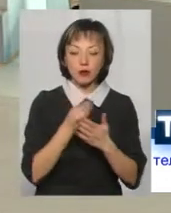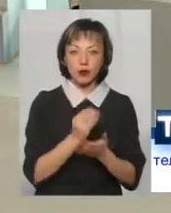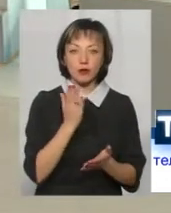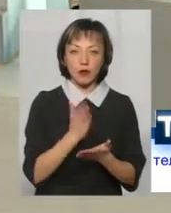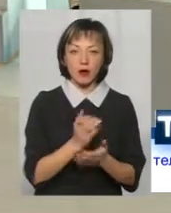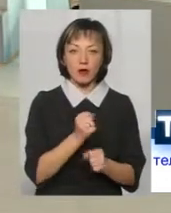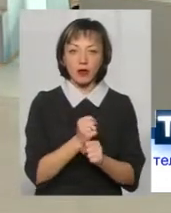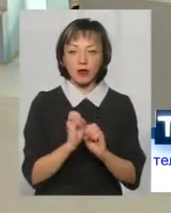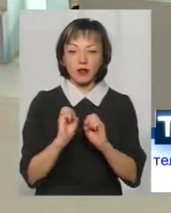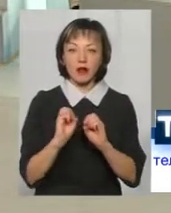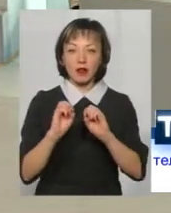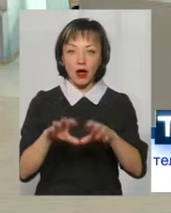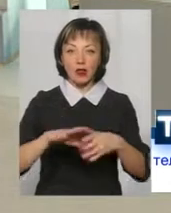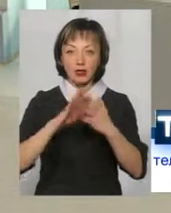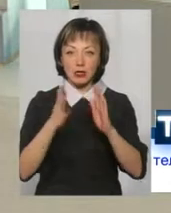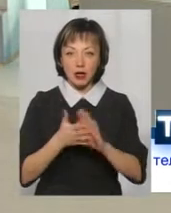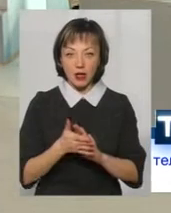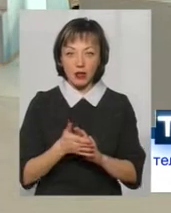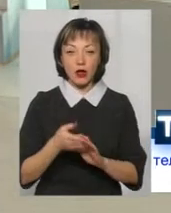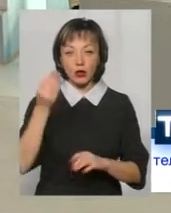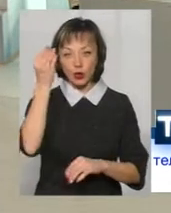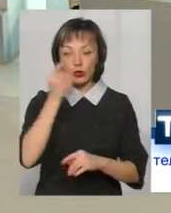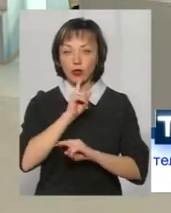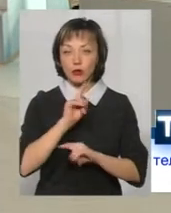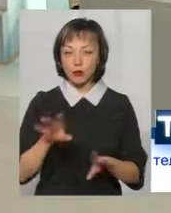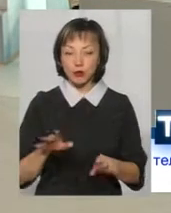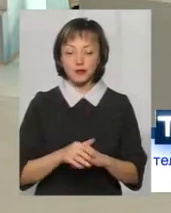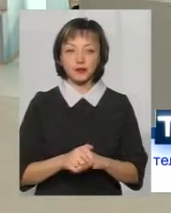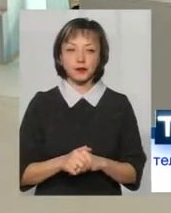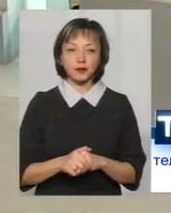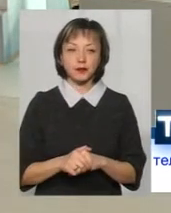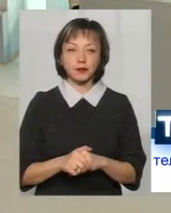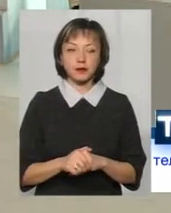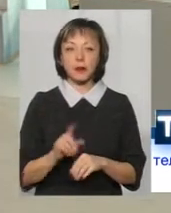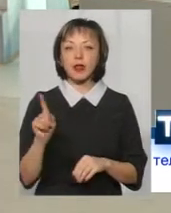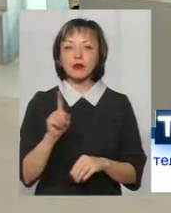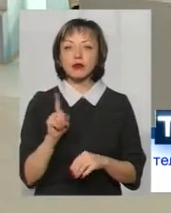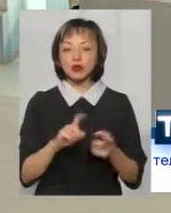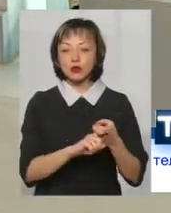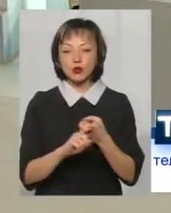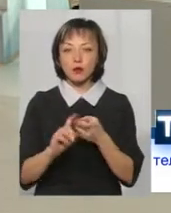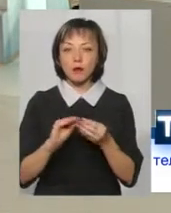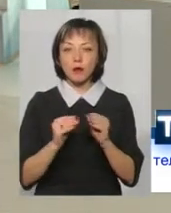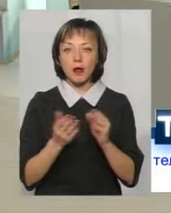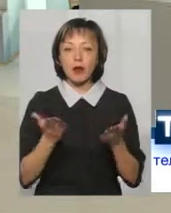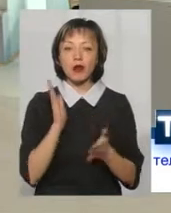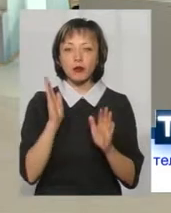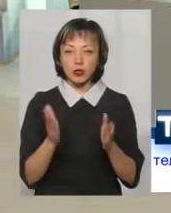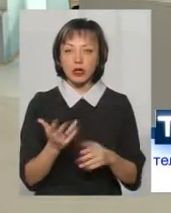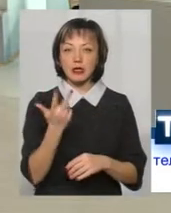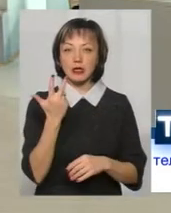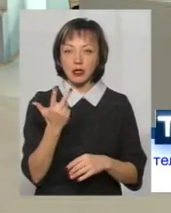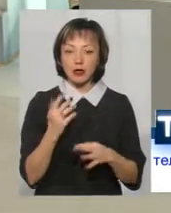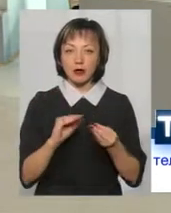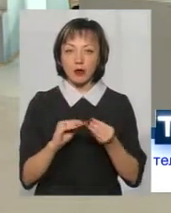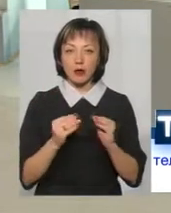будемо знову віддавати на загал, то оку не буде. Що стосується проблем, які будуть, є три проблеми.